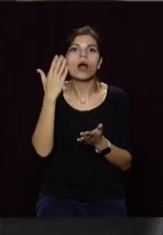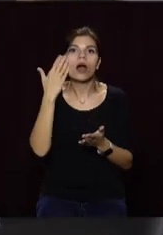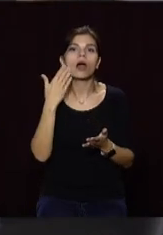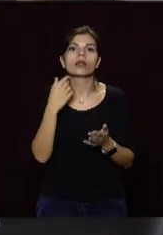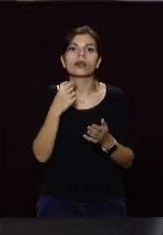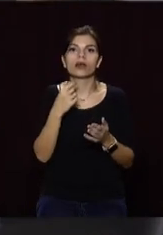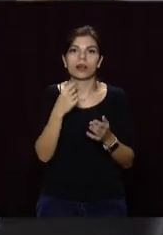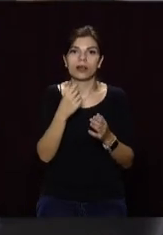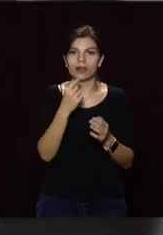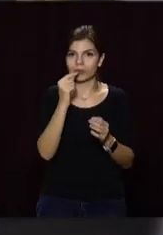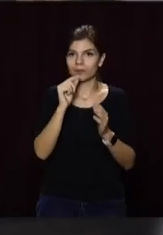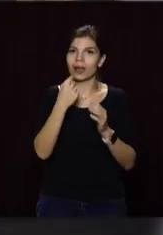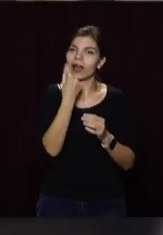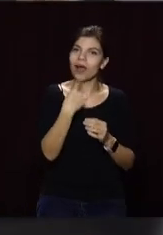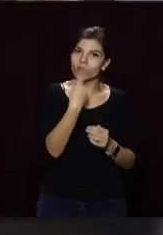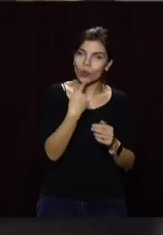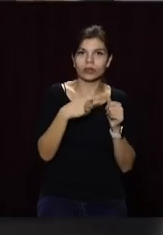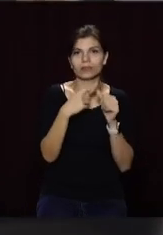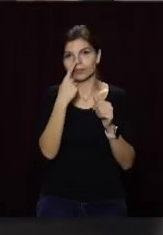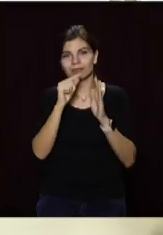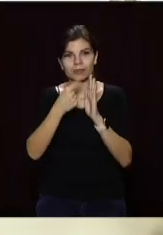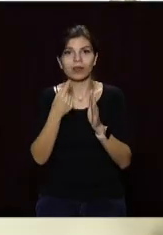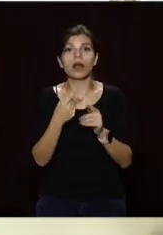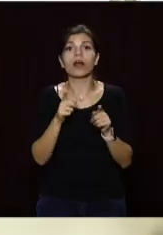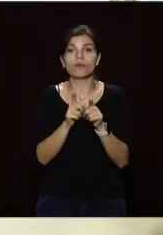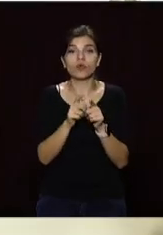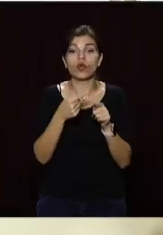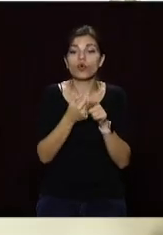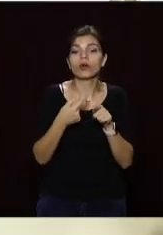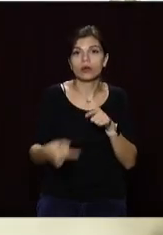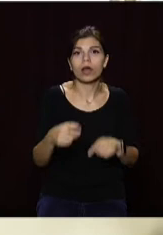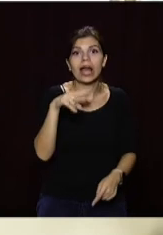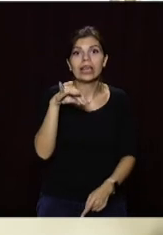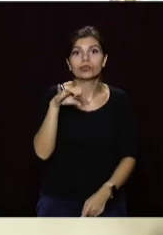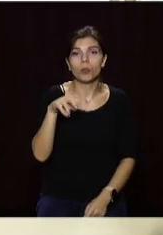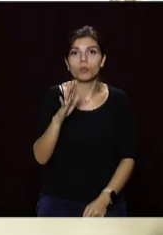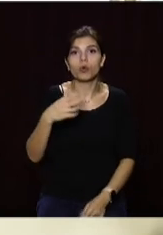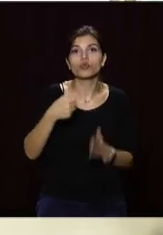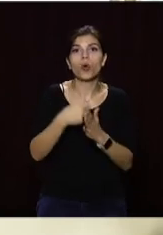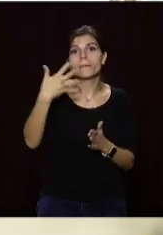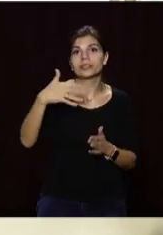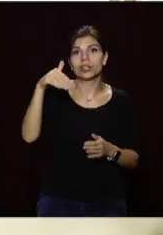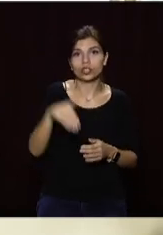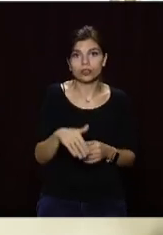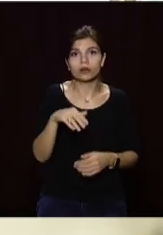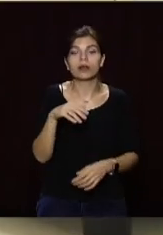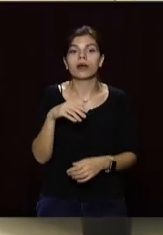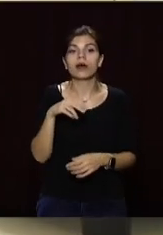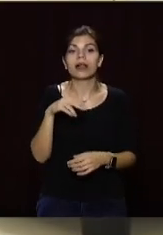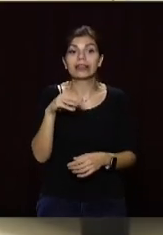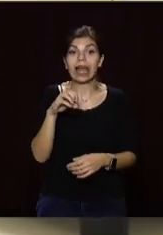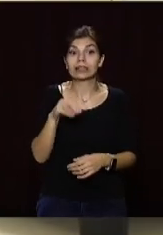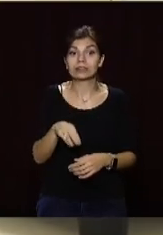мазок для діагностики. В той же час в країні до кінця листопада мають вийти на 50 тисяч ПЛР-тестів на добу.